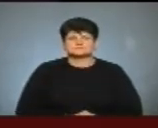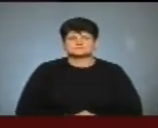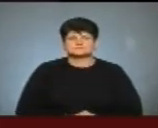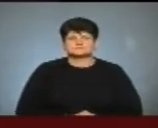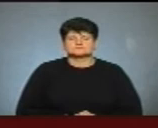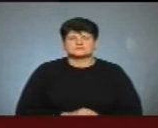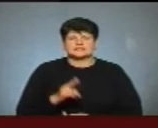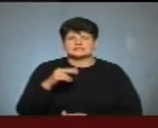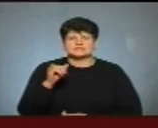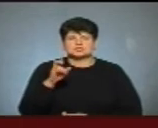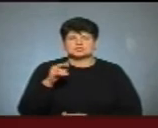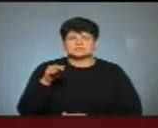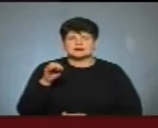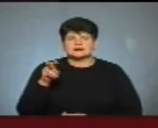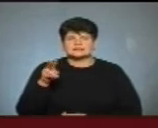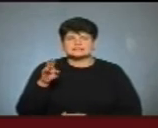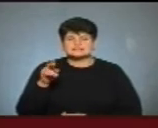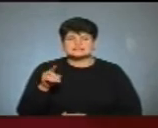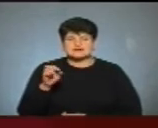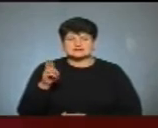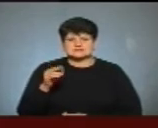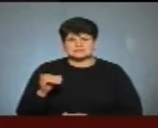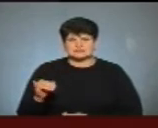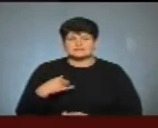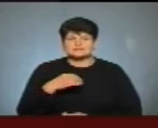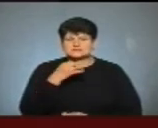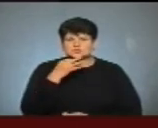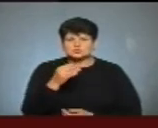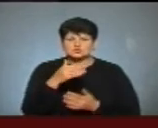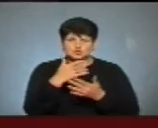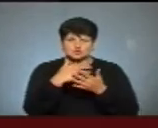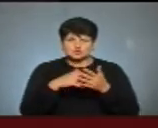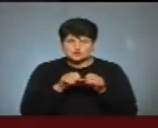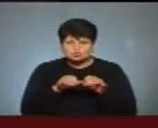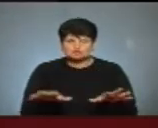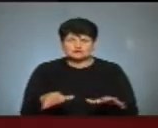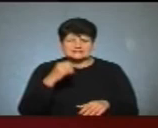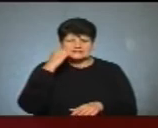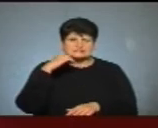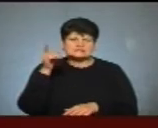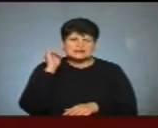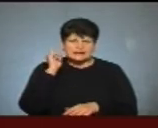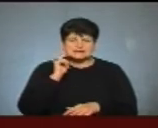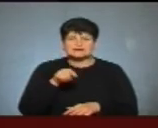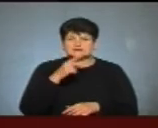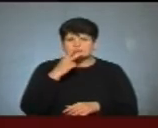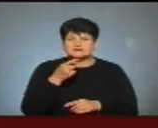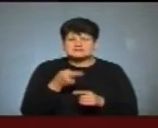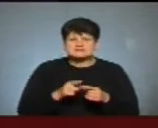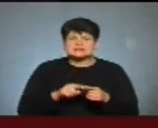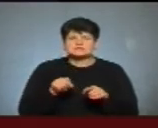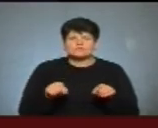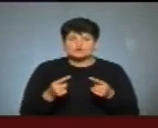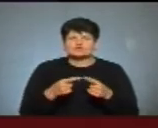Звичайно, діджиталізація. Але вам скажу, що структура застаніла навіть з огляду на цей створений відділ.